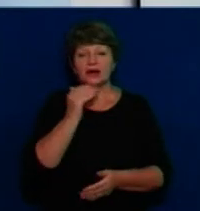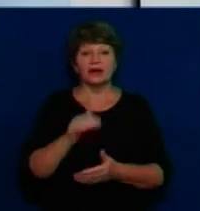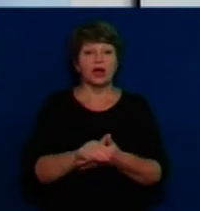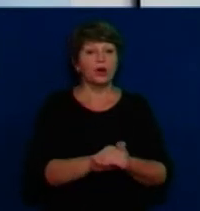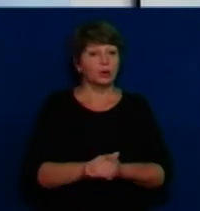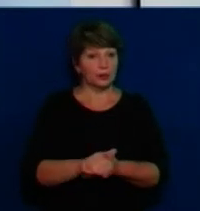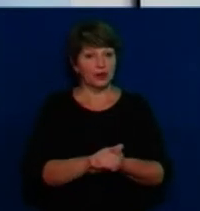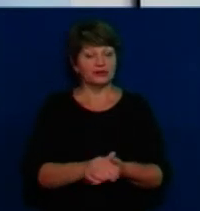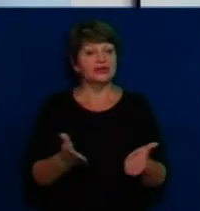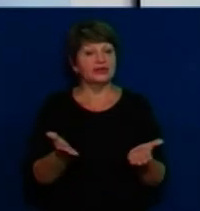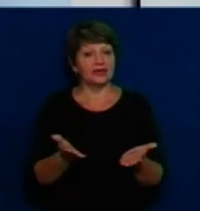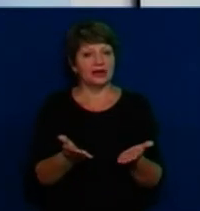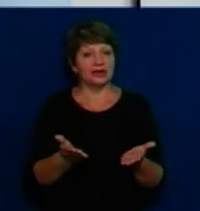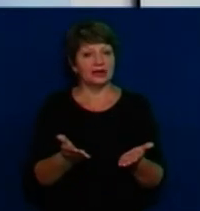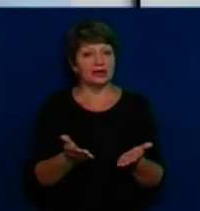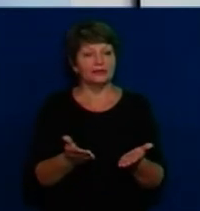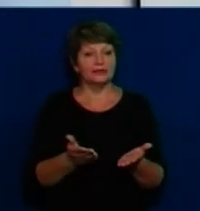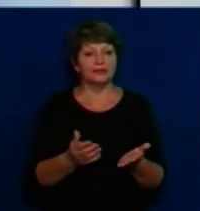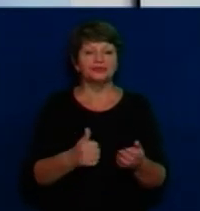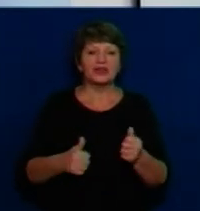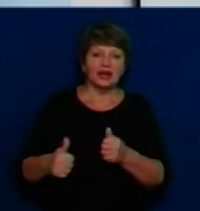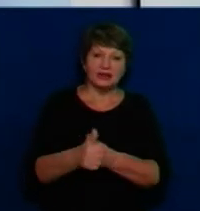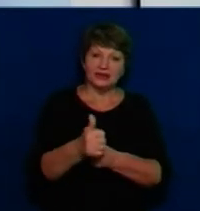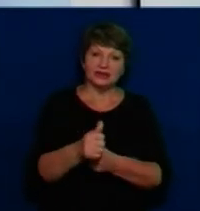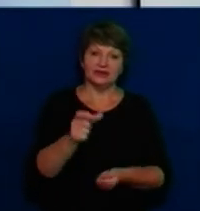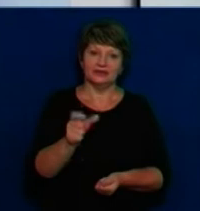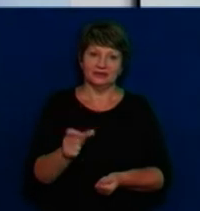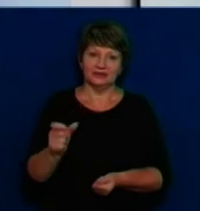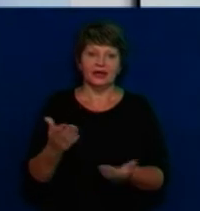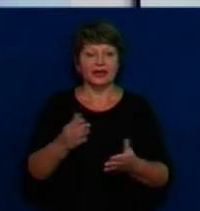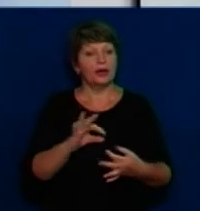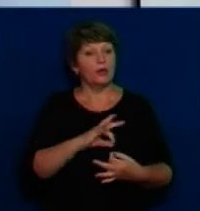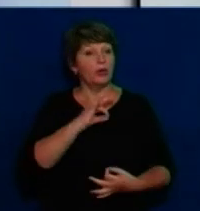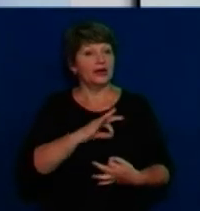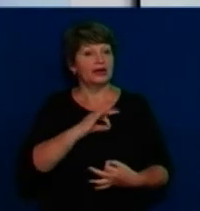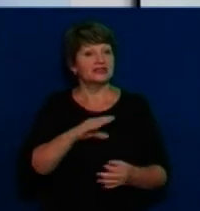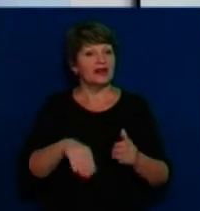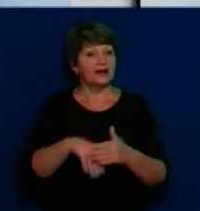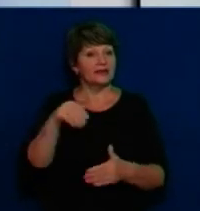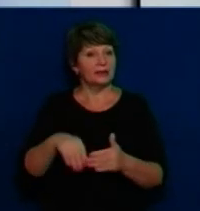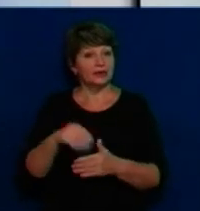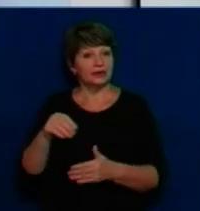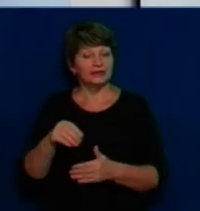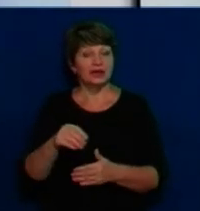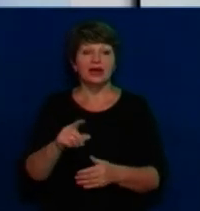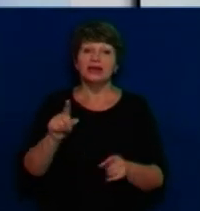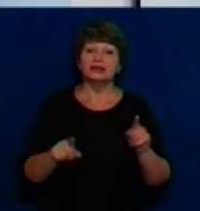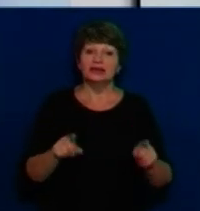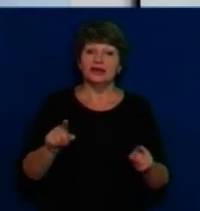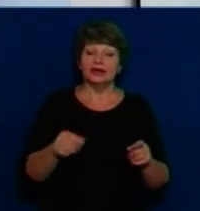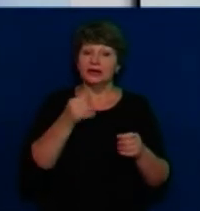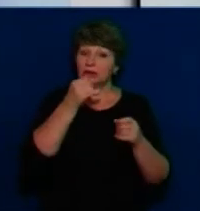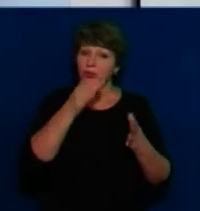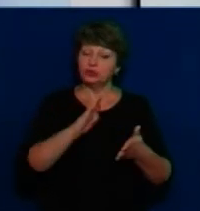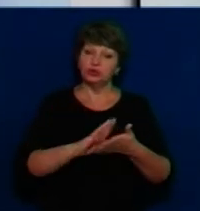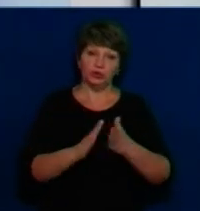лідерів громад, які бояться виборів, можливо, деякі з них не можуть